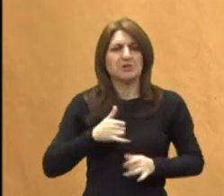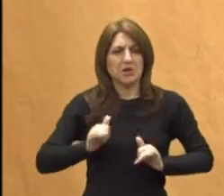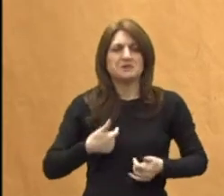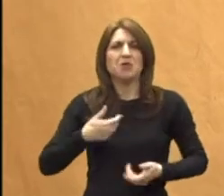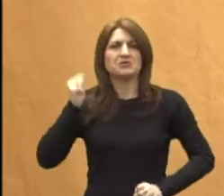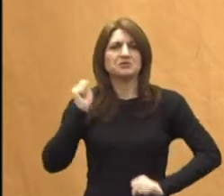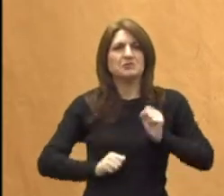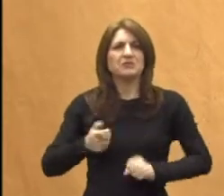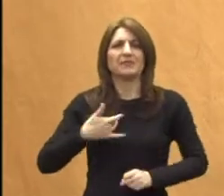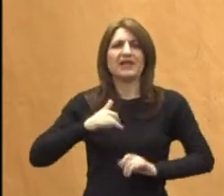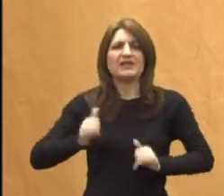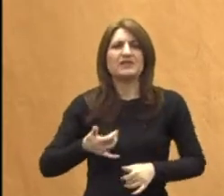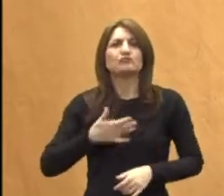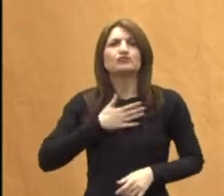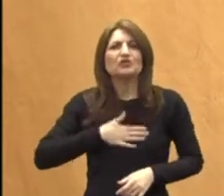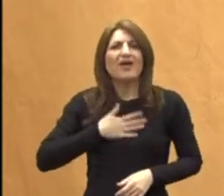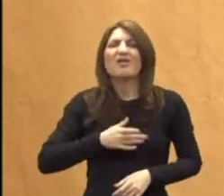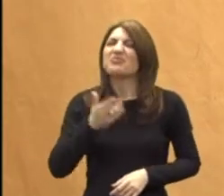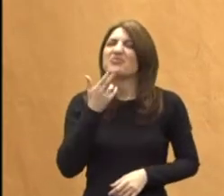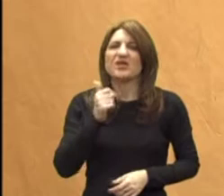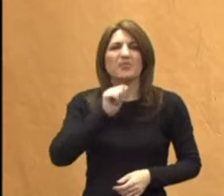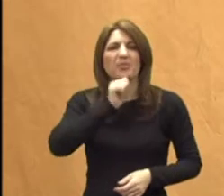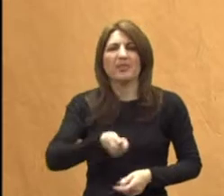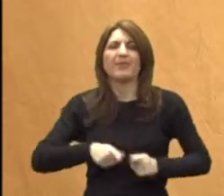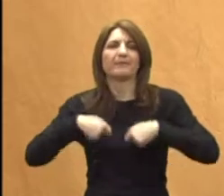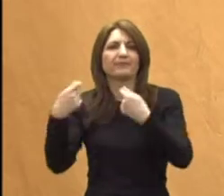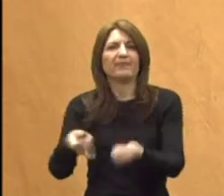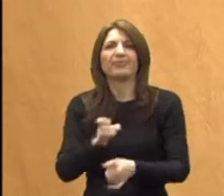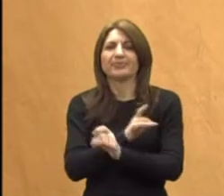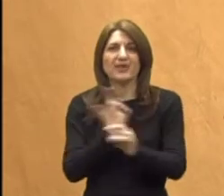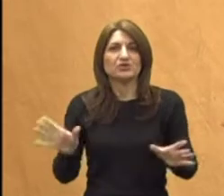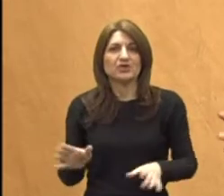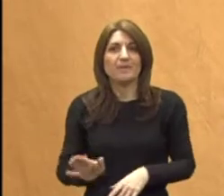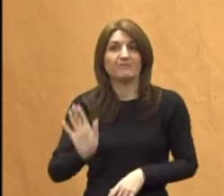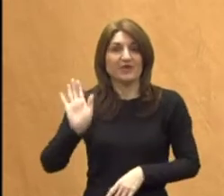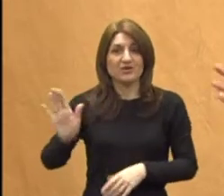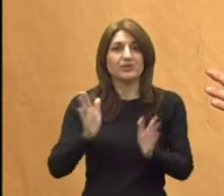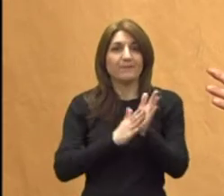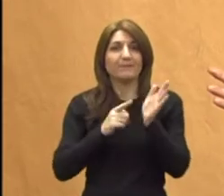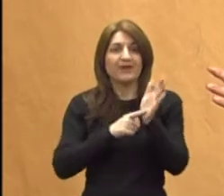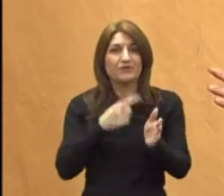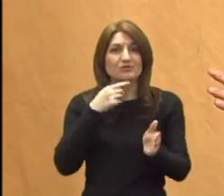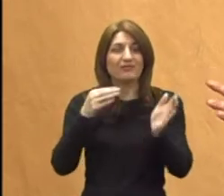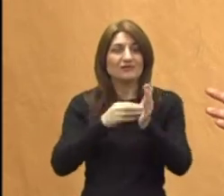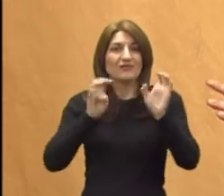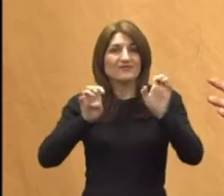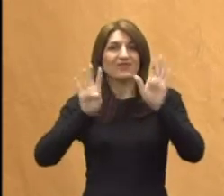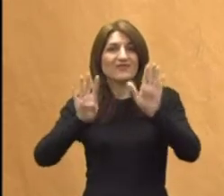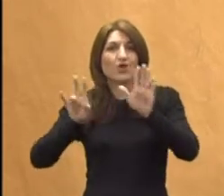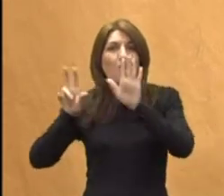mi. Nismo željni ništa dati. Evo, vi pokazujete nama svima jednim primjerom da 1998. godine